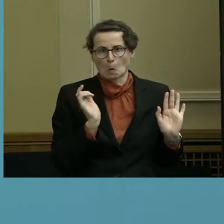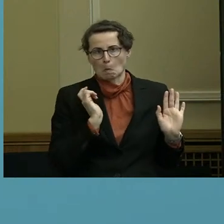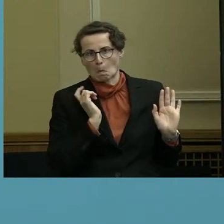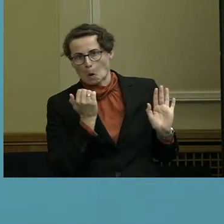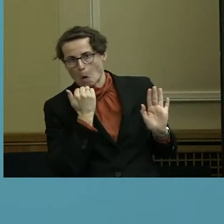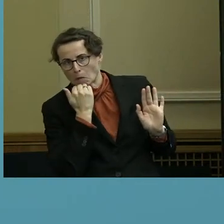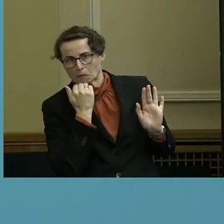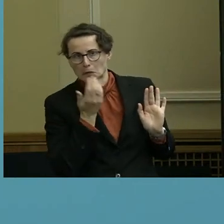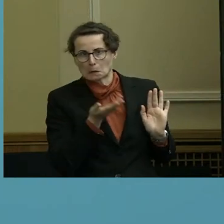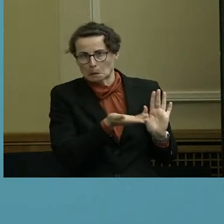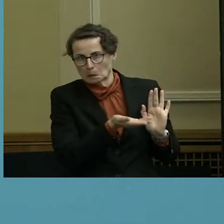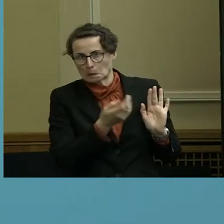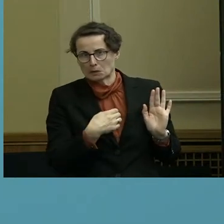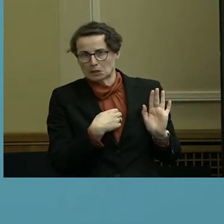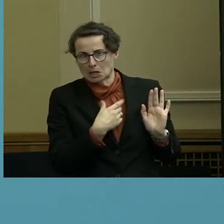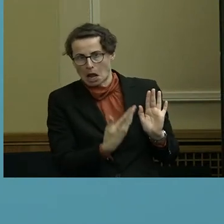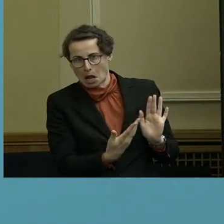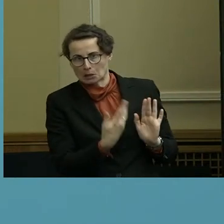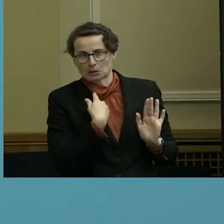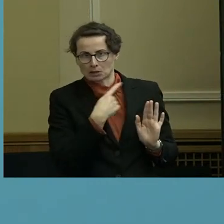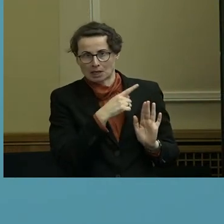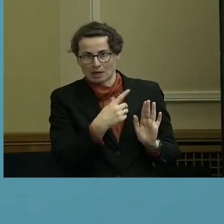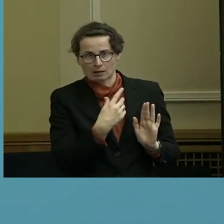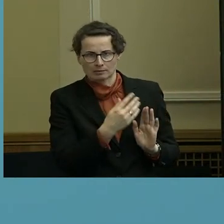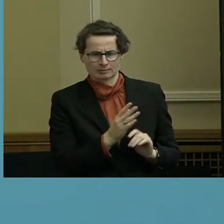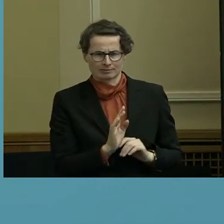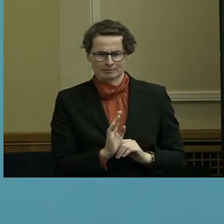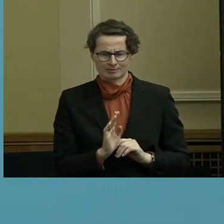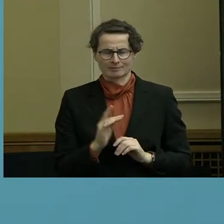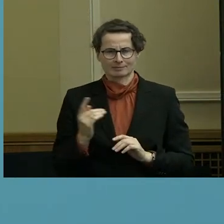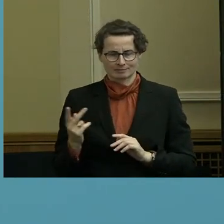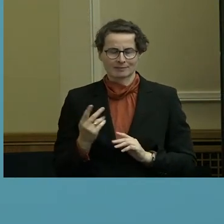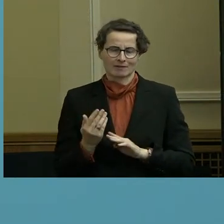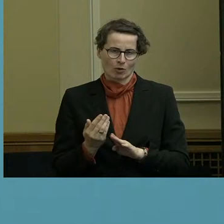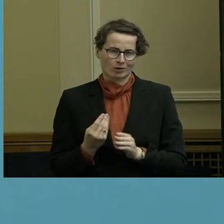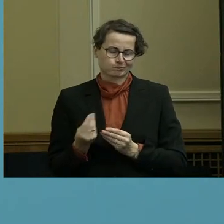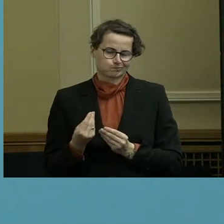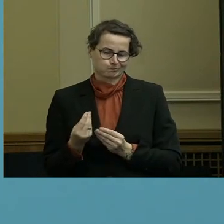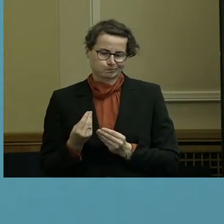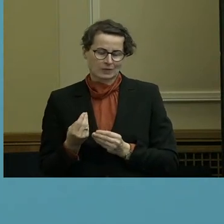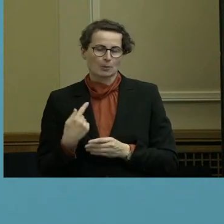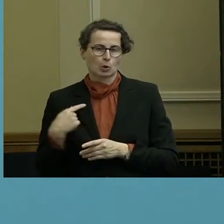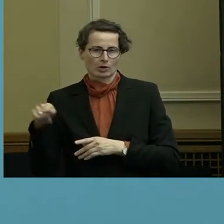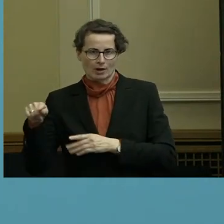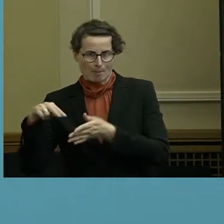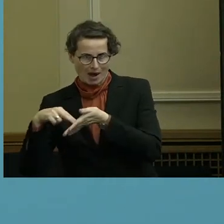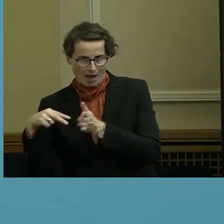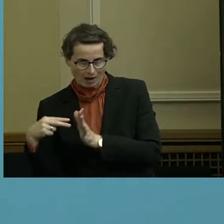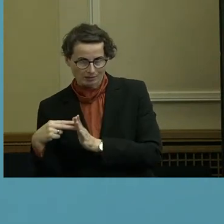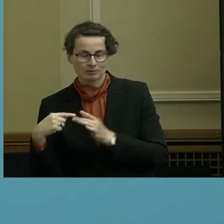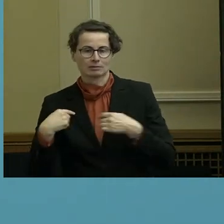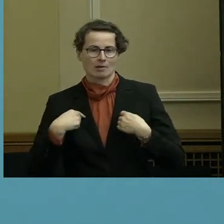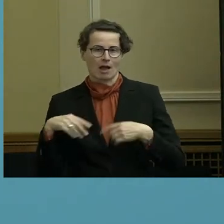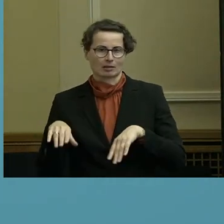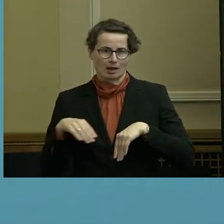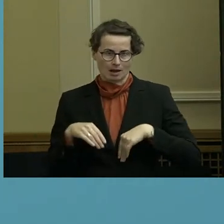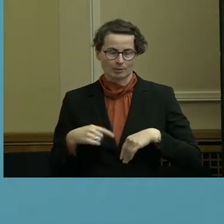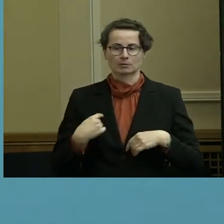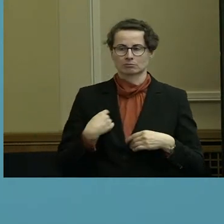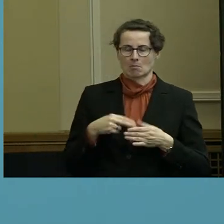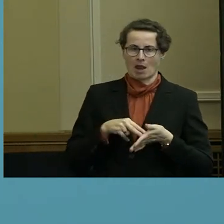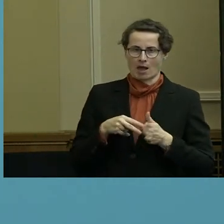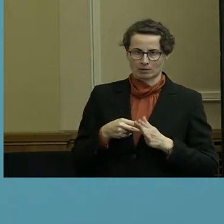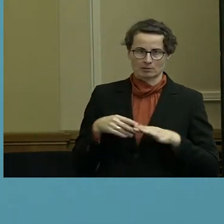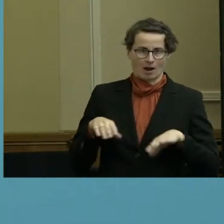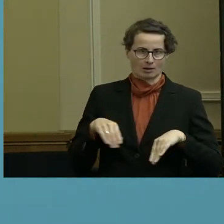hoffen wir immer, dass sie dann das Angebot nicht annehmen, sondern die gehen schon davon aus, dass es jetzt zu einer Annahme des Angebots